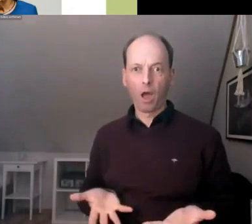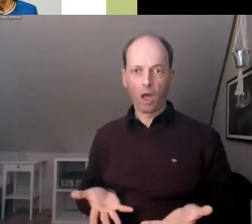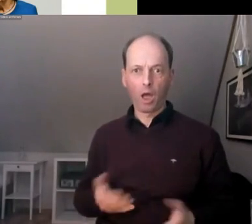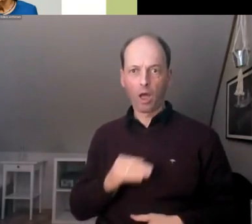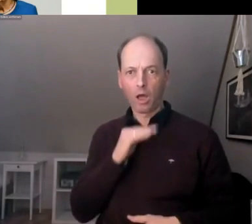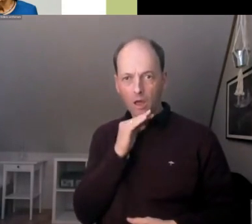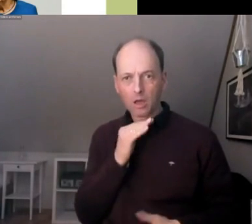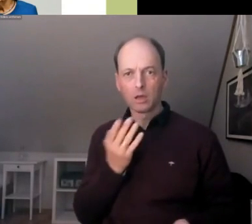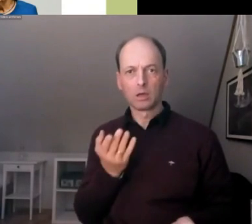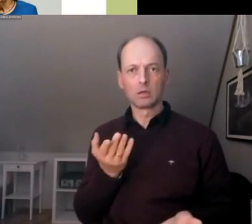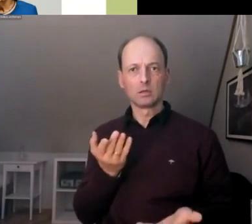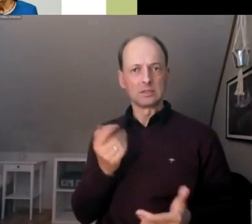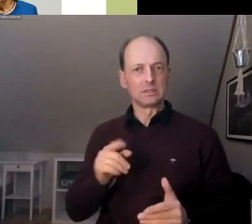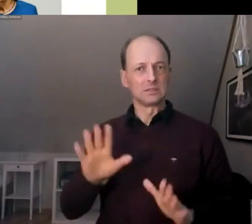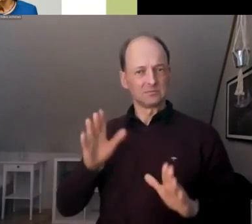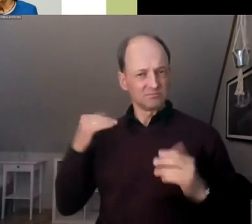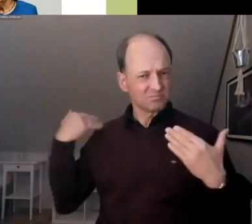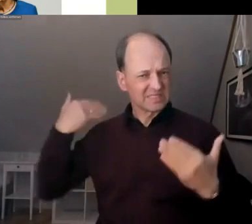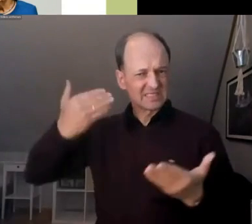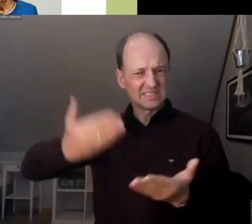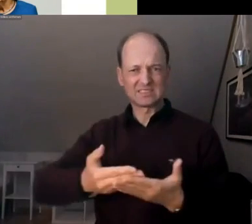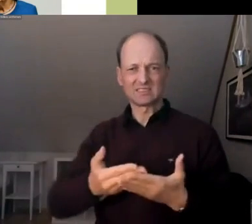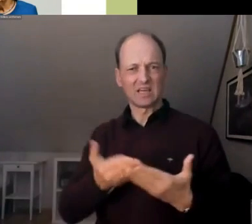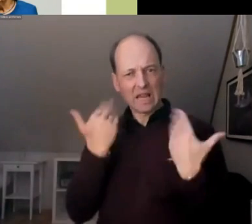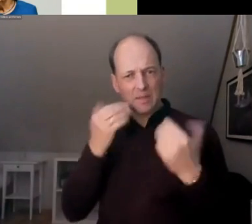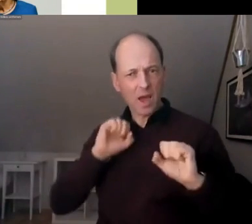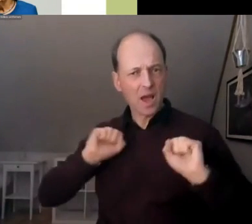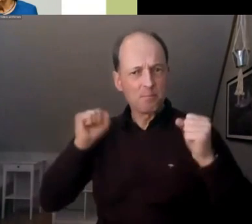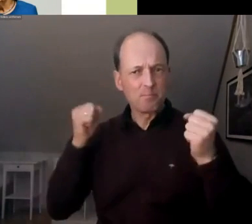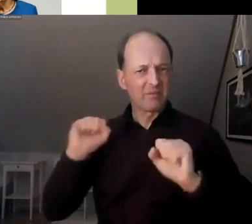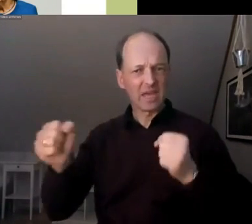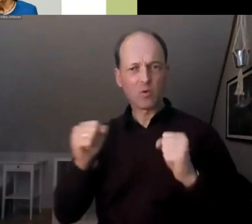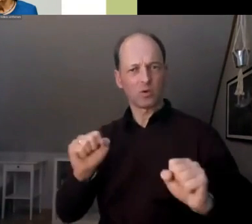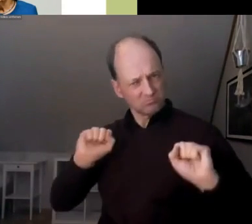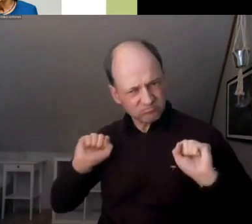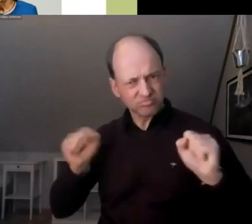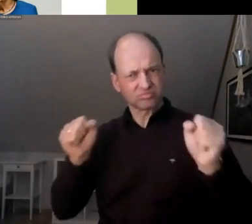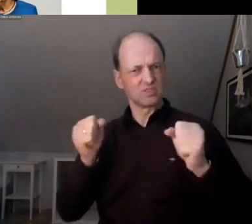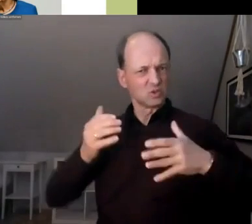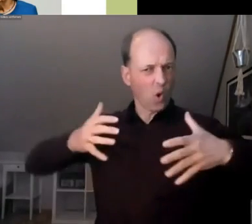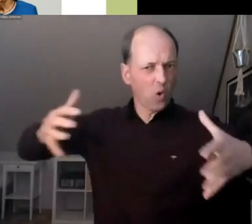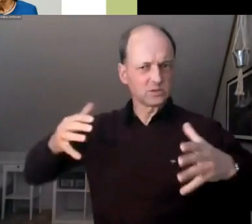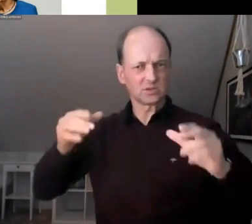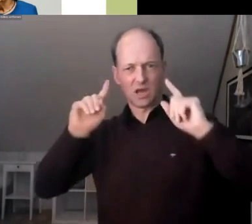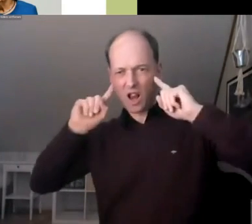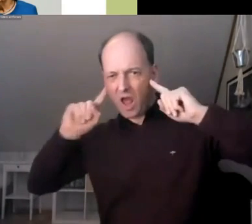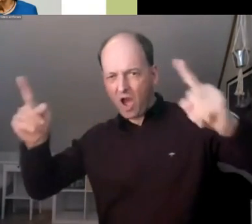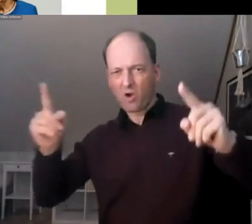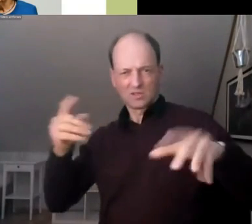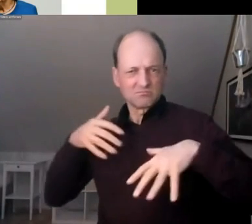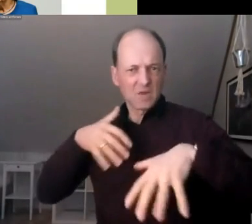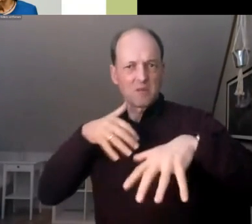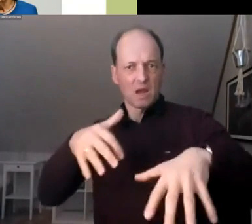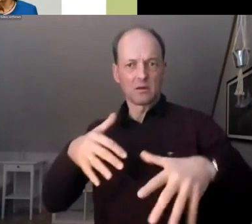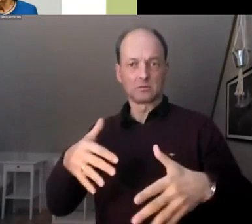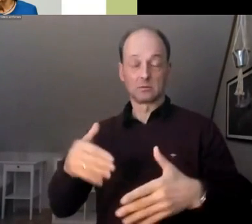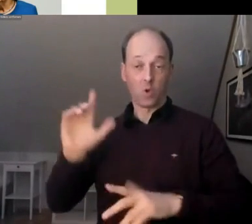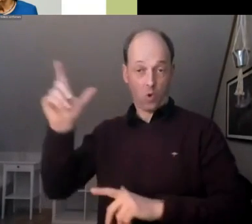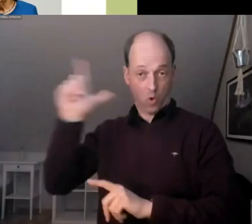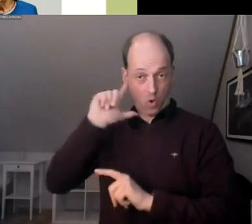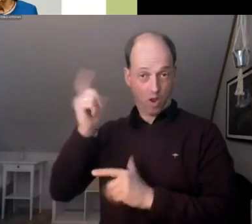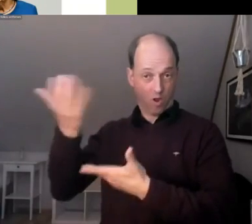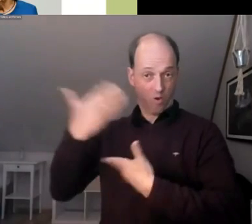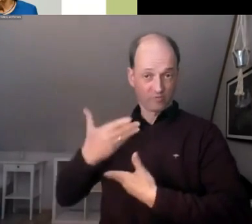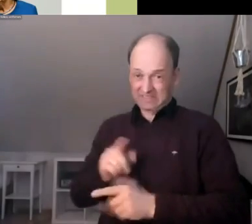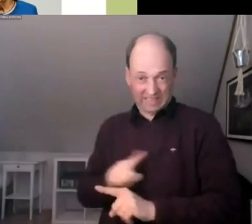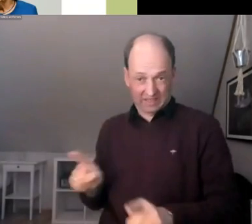lauteste Klimabewegung jemals. Warum hört man uns nicht? Und genau an diesem Punkt setzt unsere Initiative an.